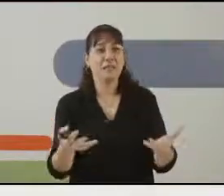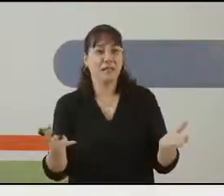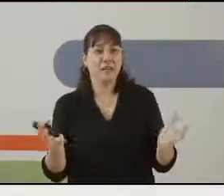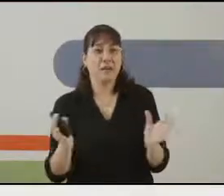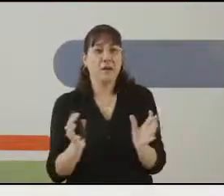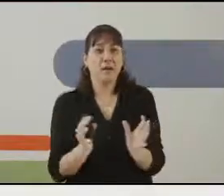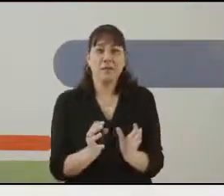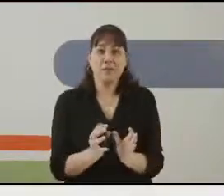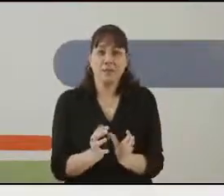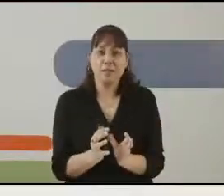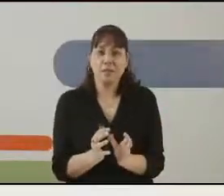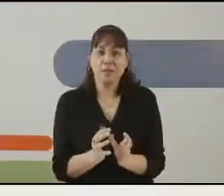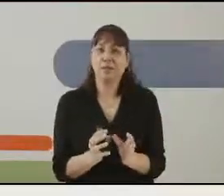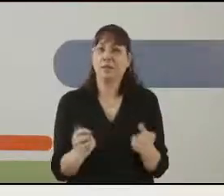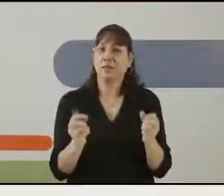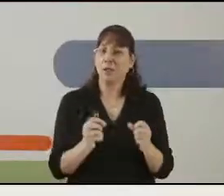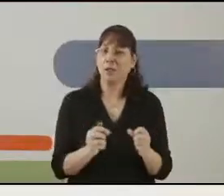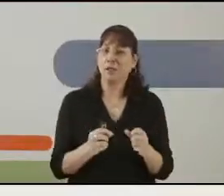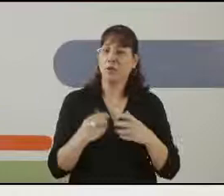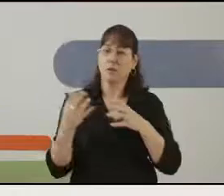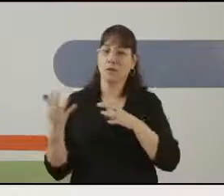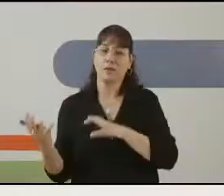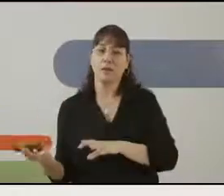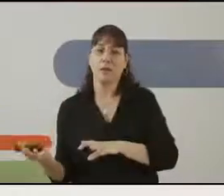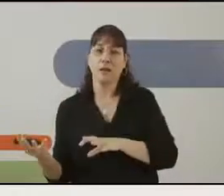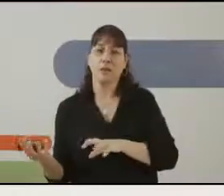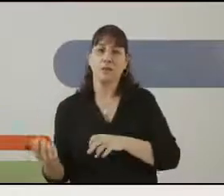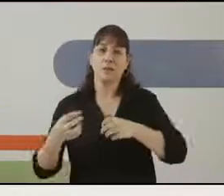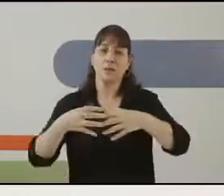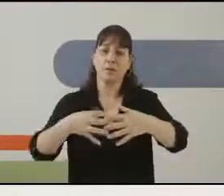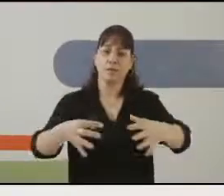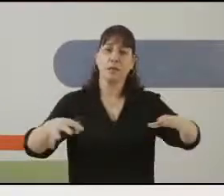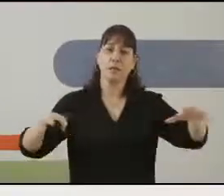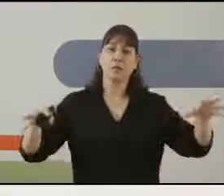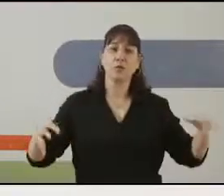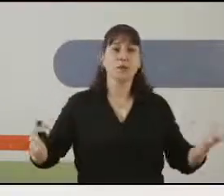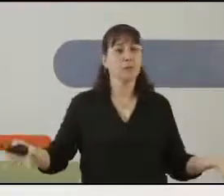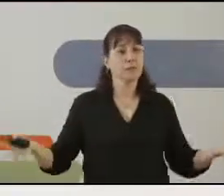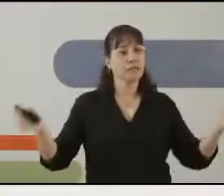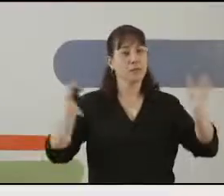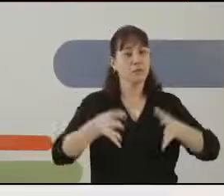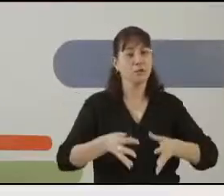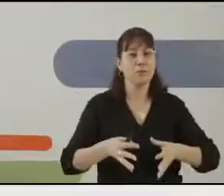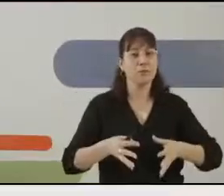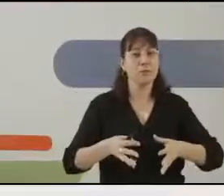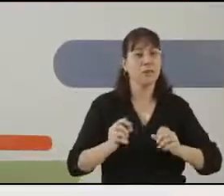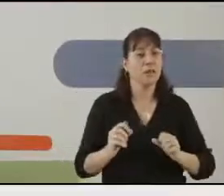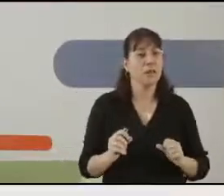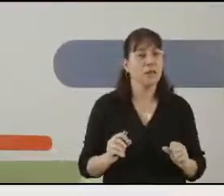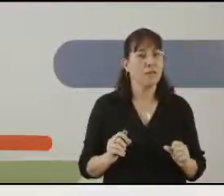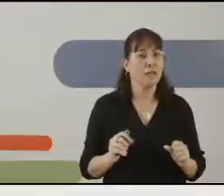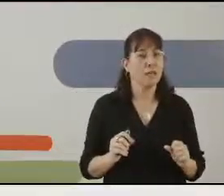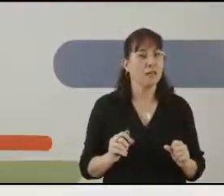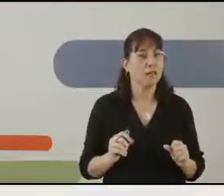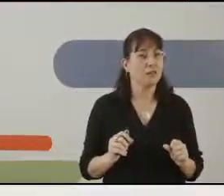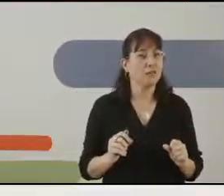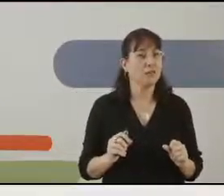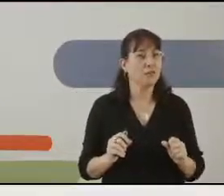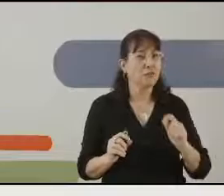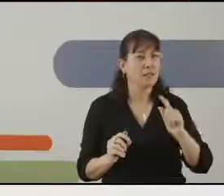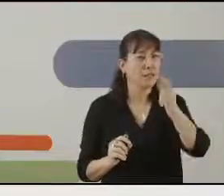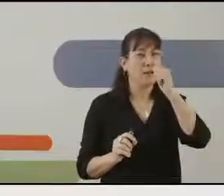בעצם אל המרק מצרפת, נכון? אני יוצרת את המאכל מהמצרכים השונים, אני מצרפת אותם. אבל